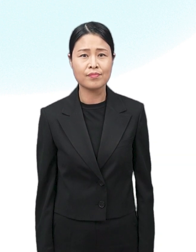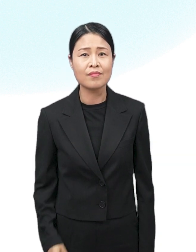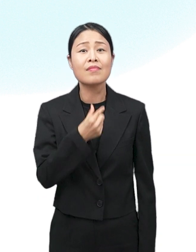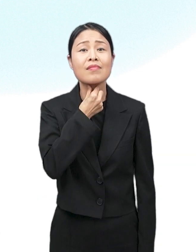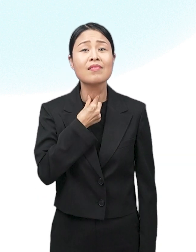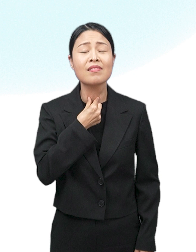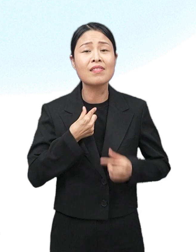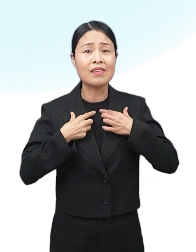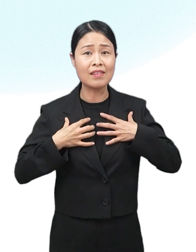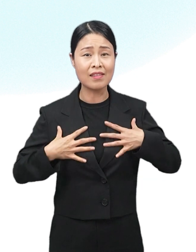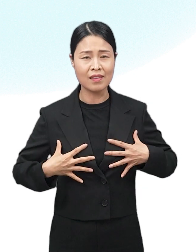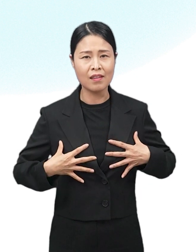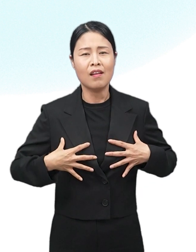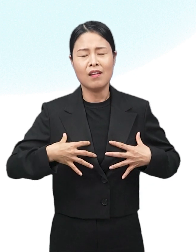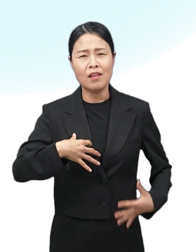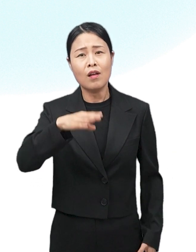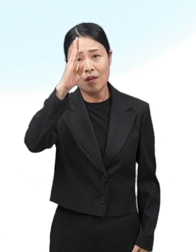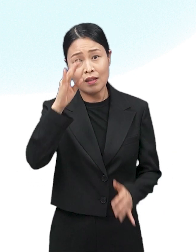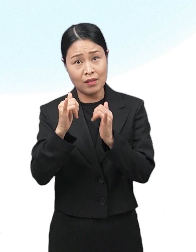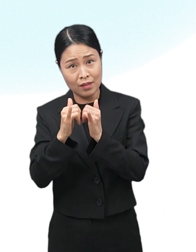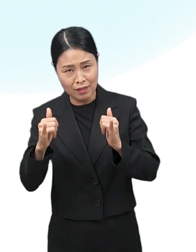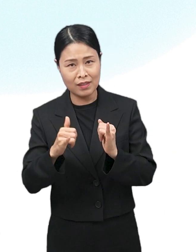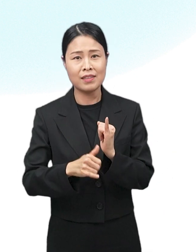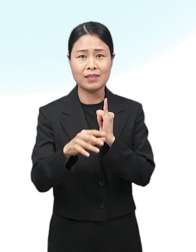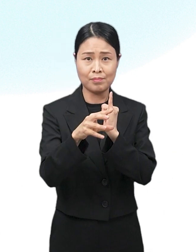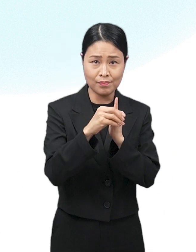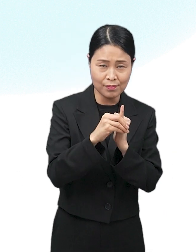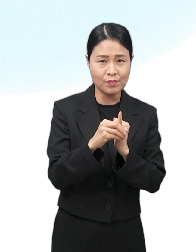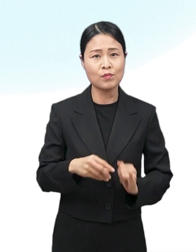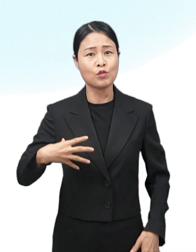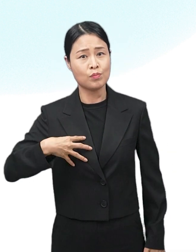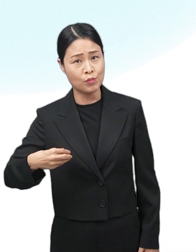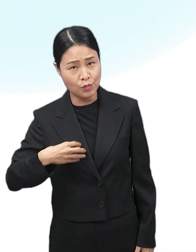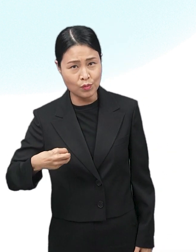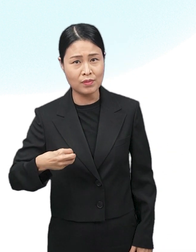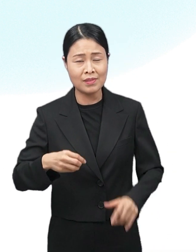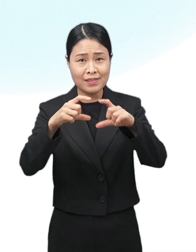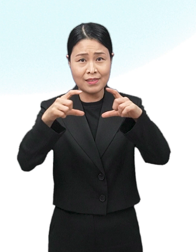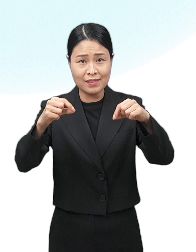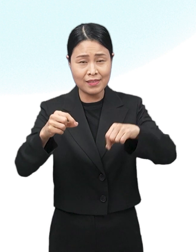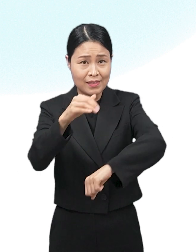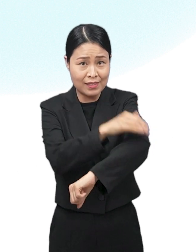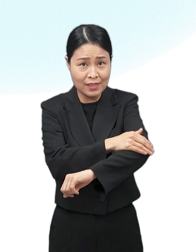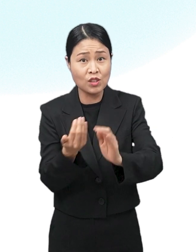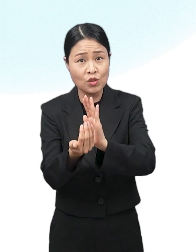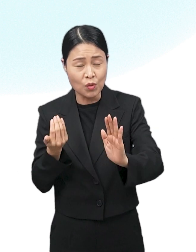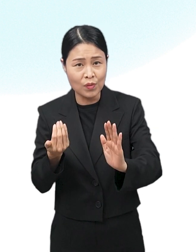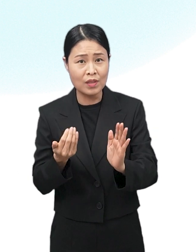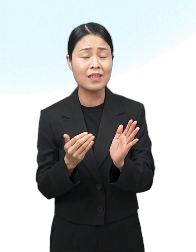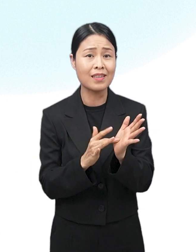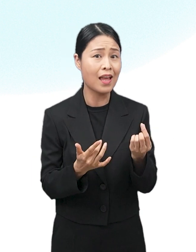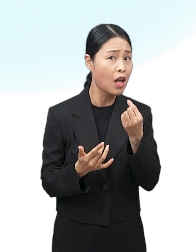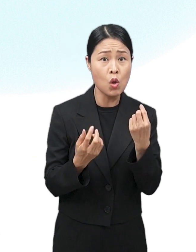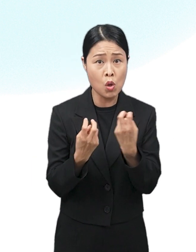이 약을 사용하기 전에 기관지 천식 환자, 인부 또는 수유부는 의사 또는 약사와 상의하십시오